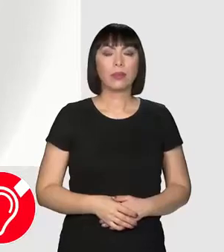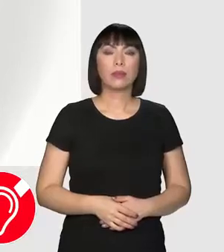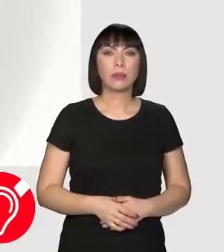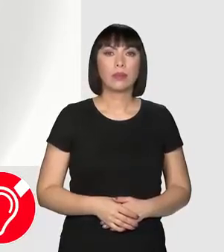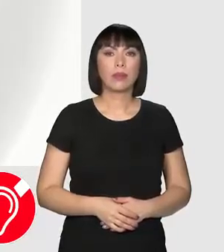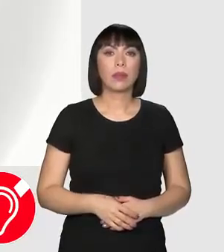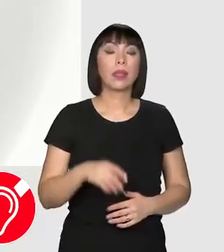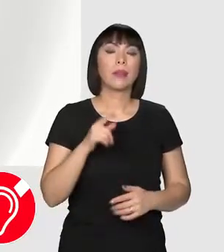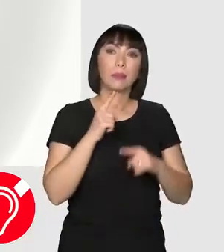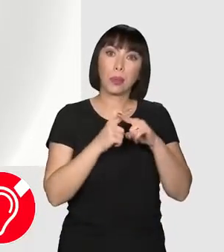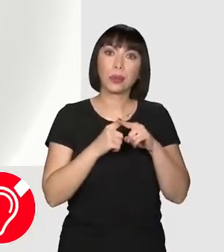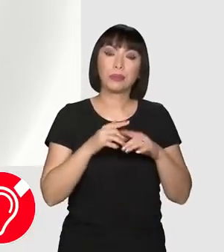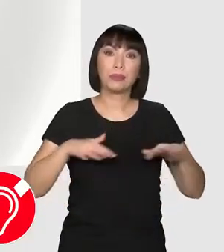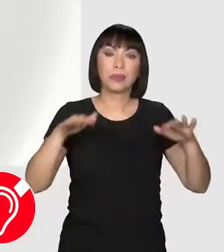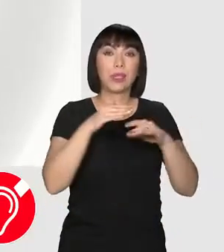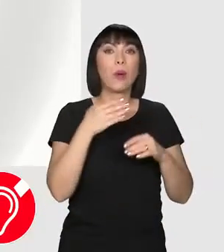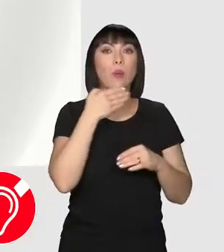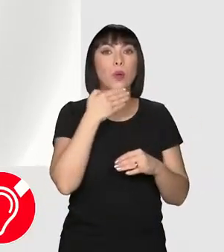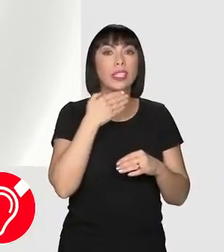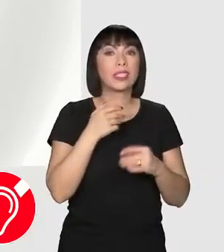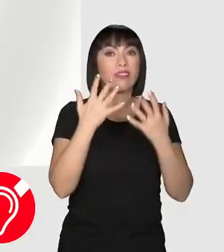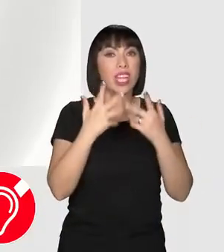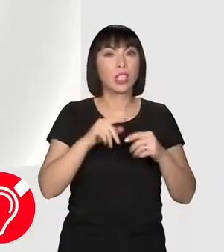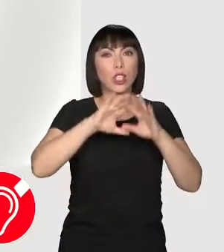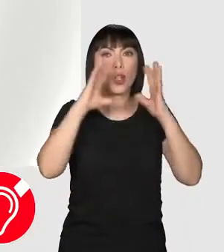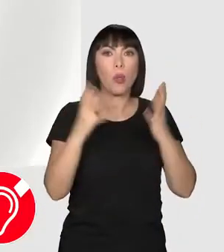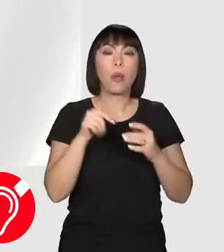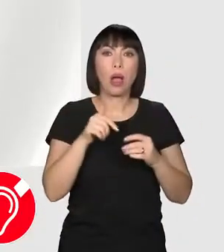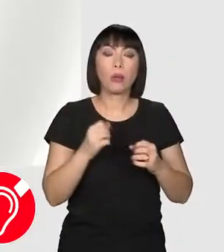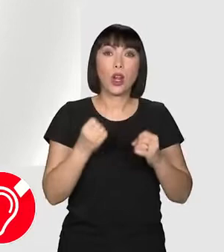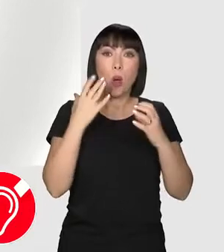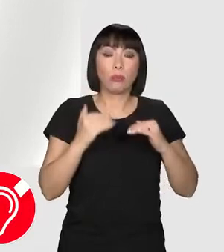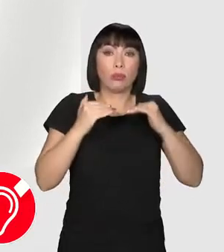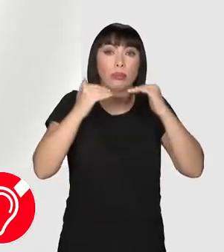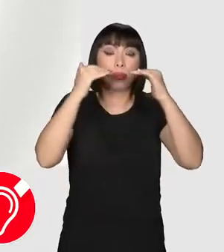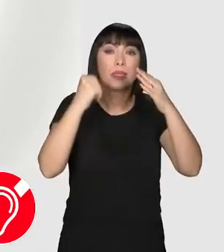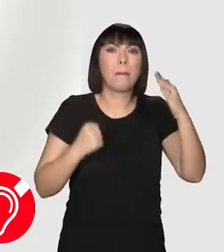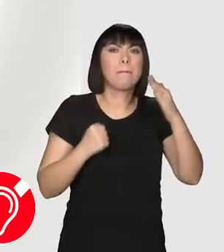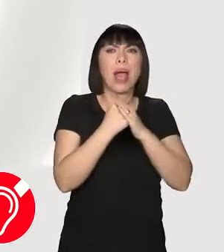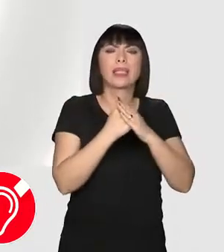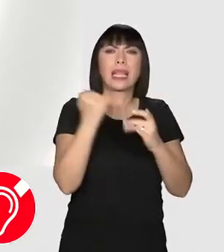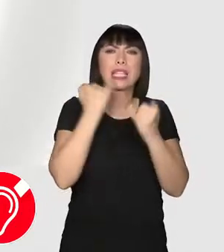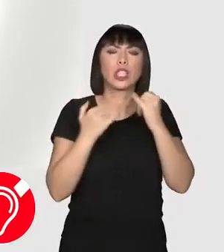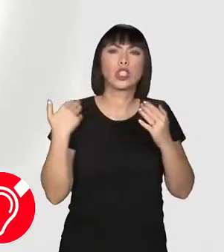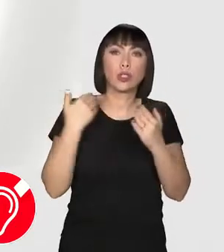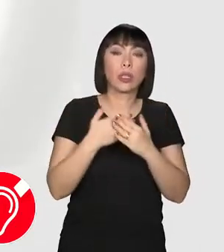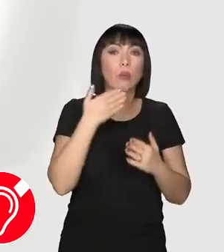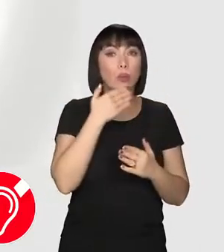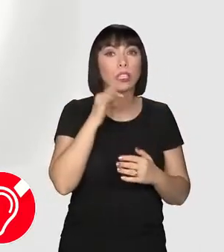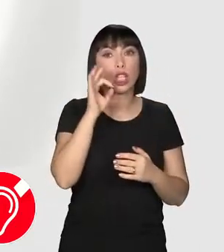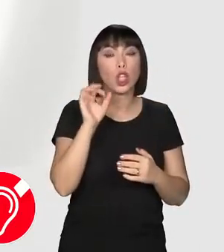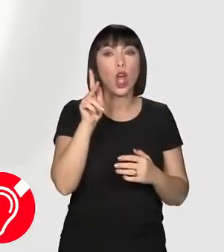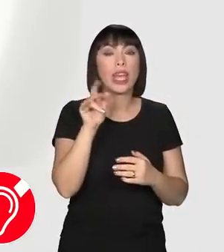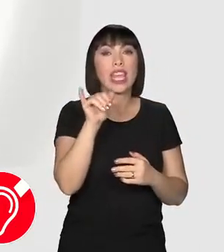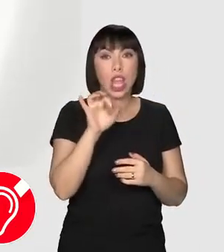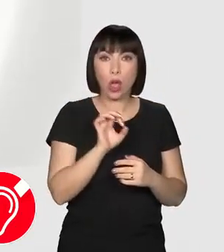Optimismul a revenit și pe burse. Piațele financiare din întreaga lume ating acum noi cote, noi maxime istorice. Bursa de la Tokyo, de exemplu,